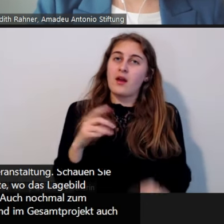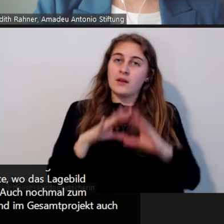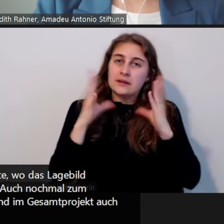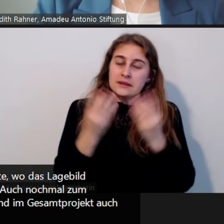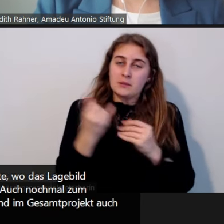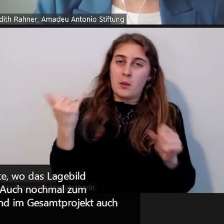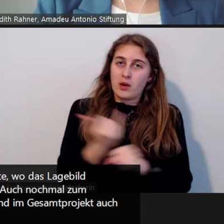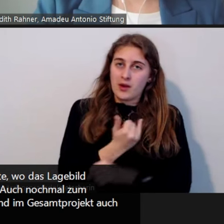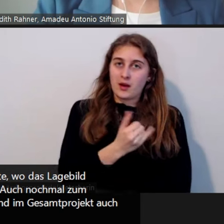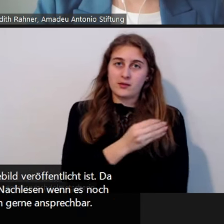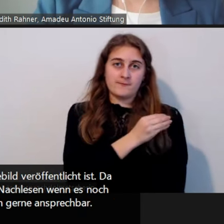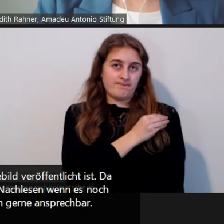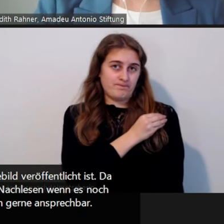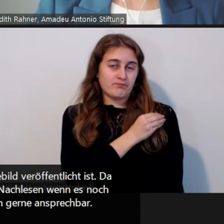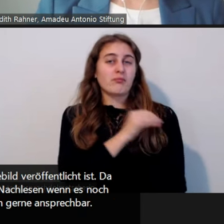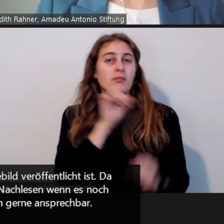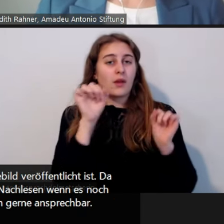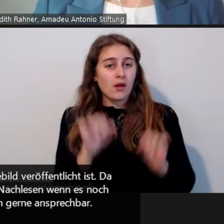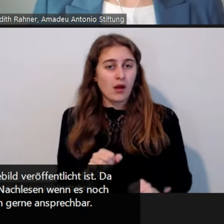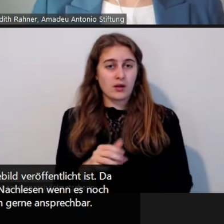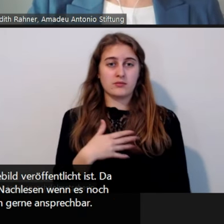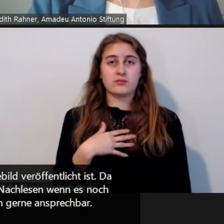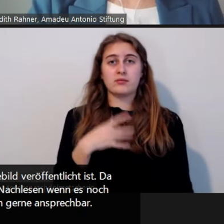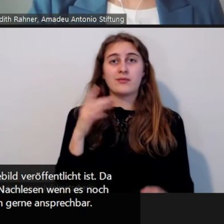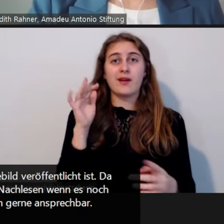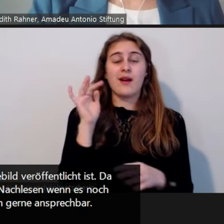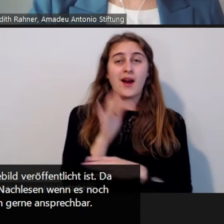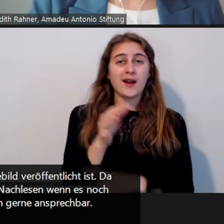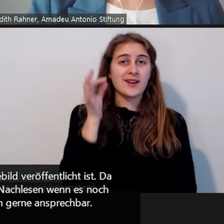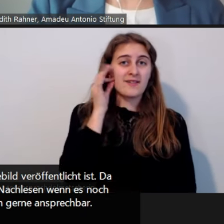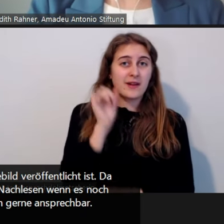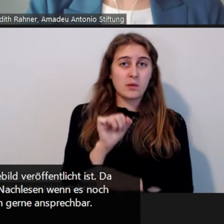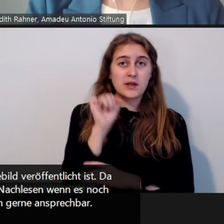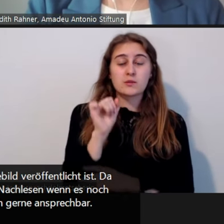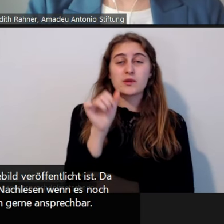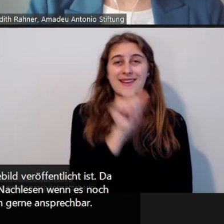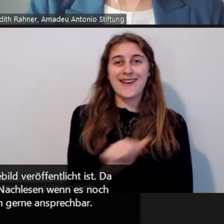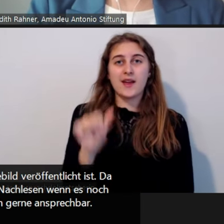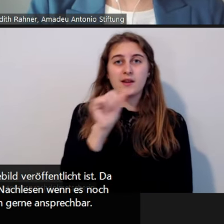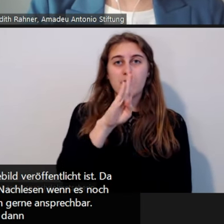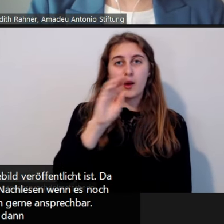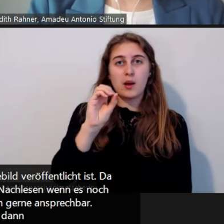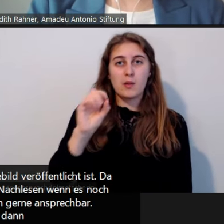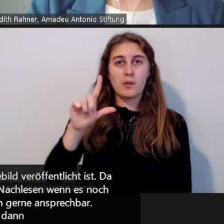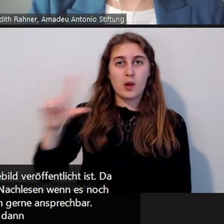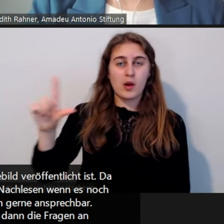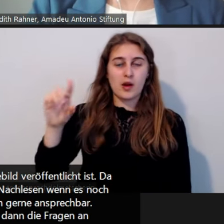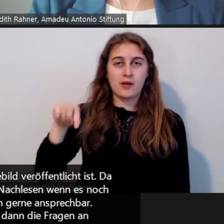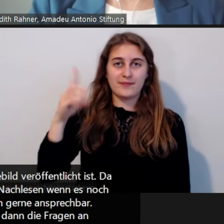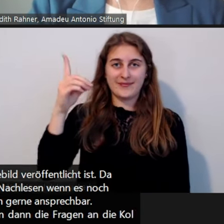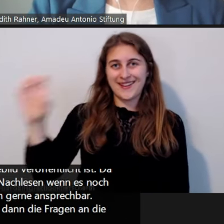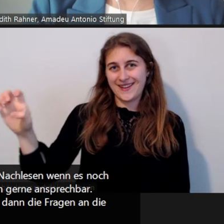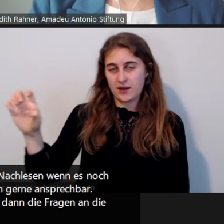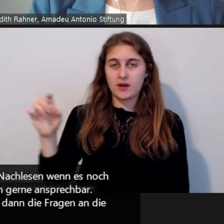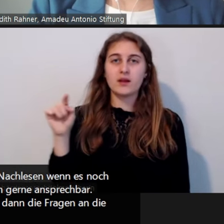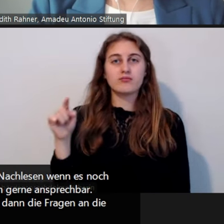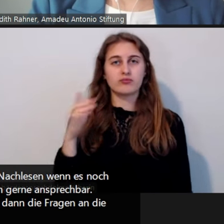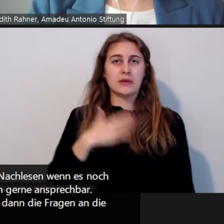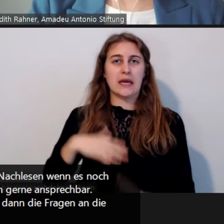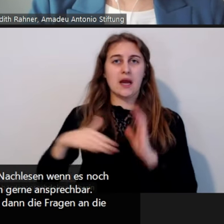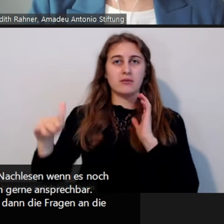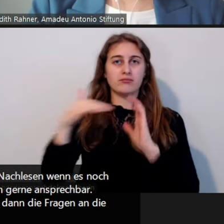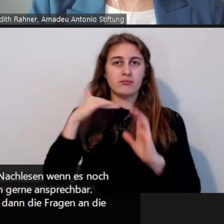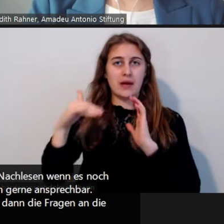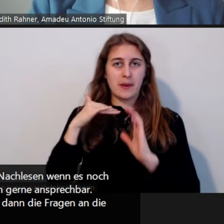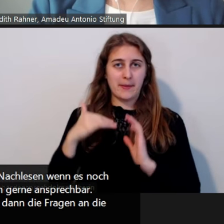ansprechbar, antifeminismus.böll.de und kanalisieren dann die Fragen an die KollegInnen auch, je